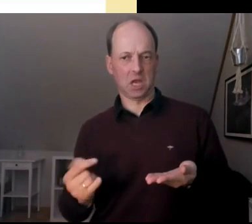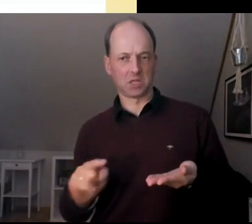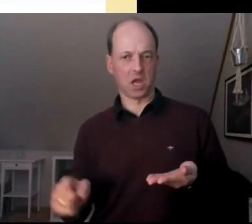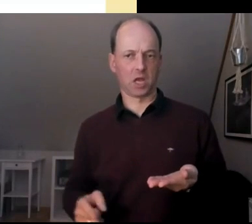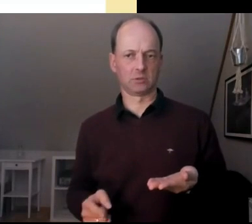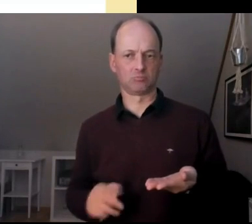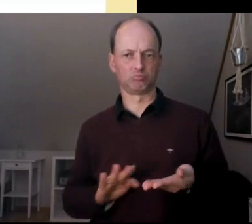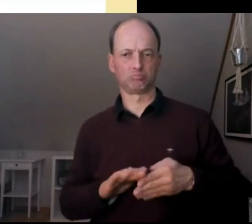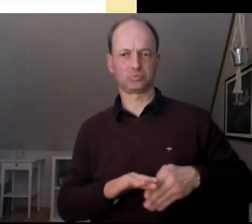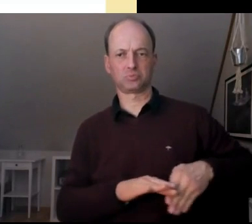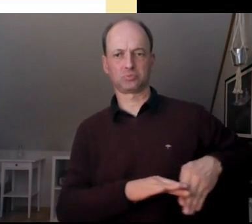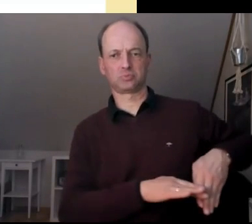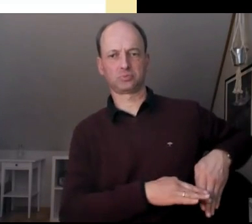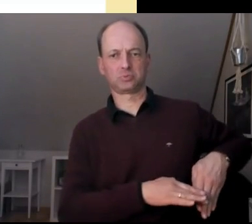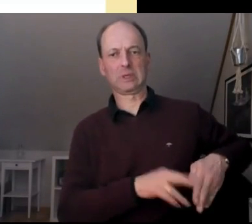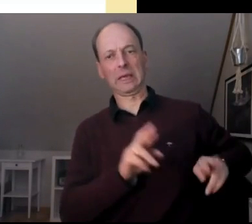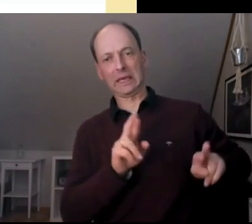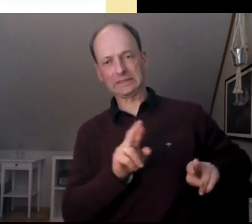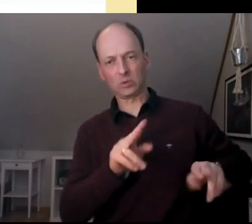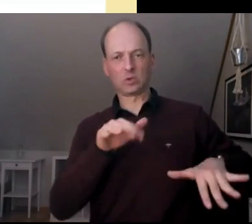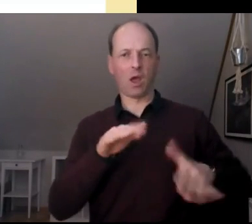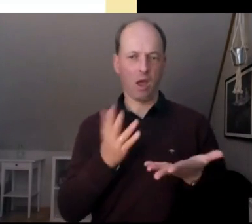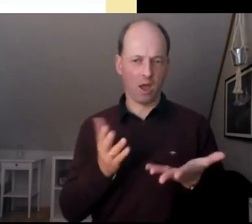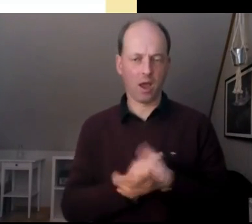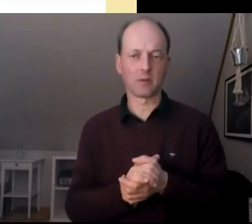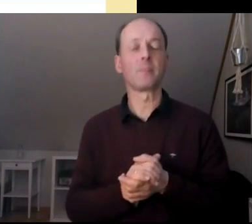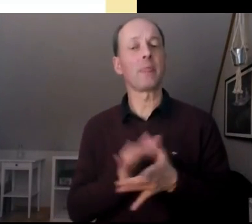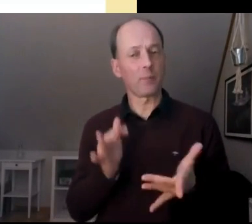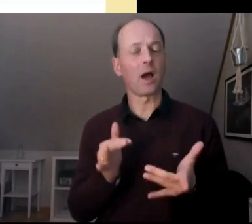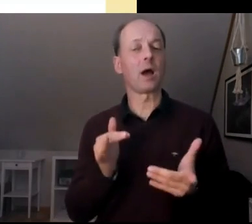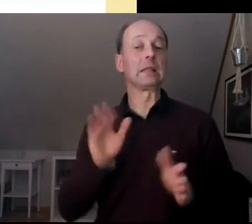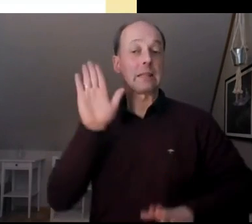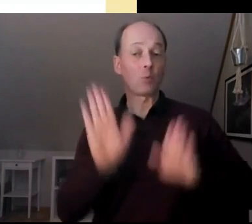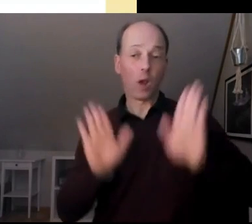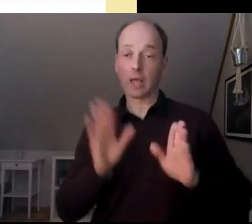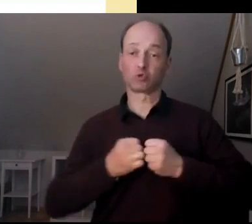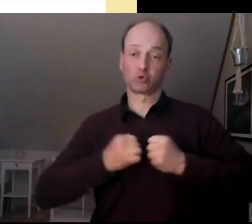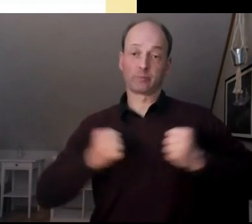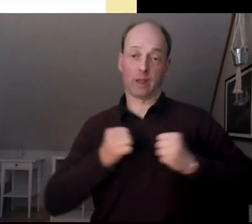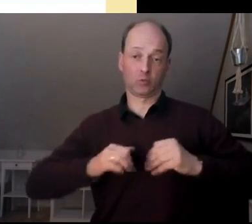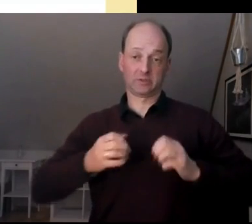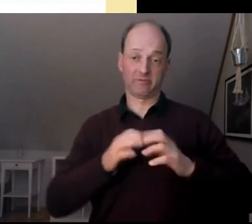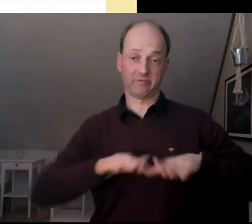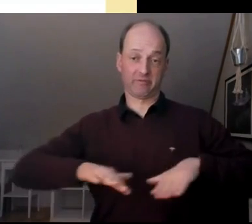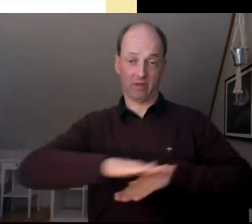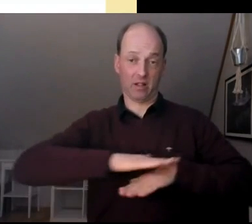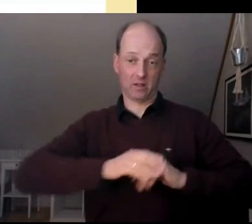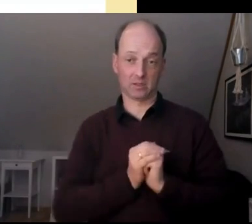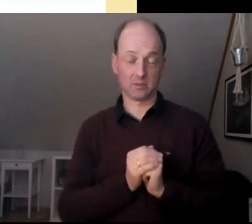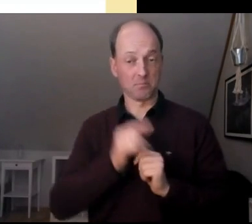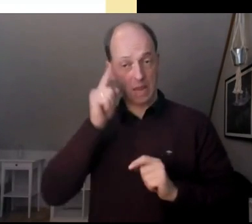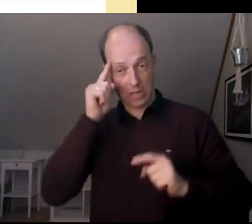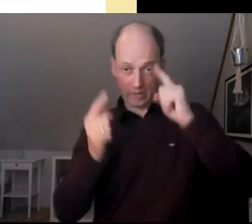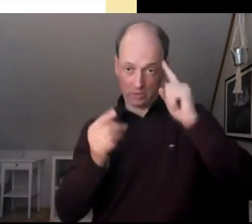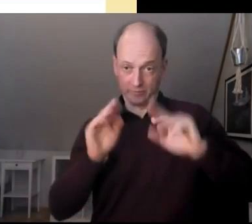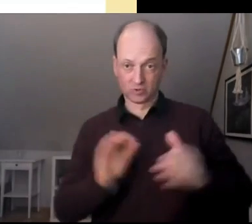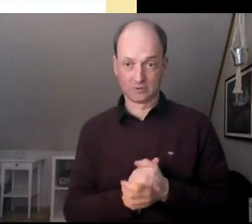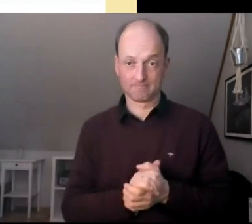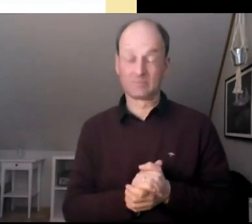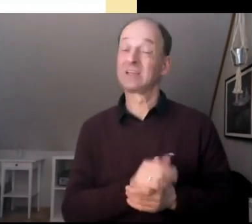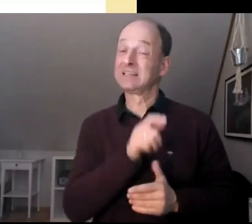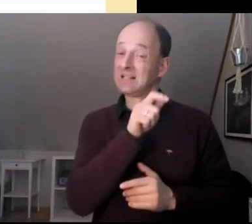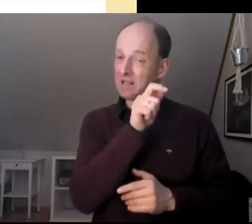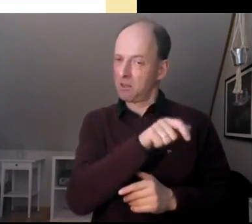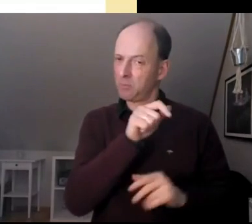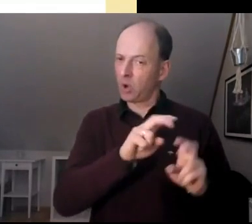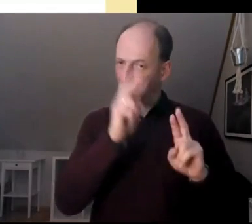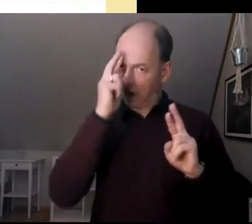nicht umgesetzt werden. Also es ist einfach ein Spannungsfeld, ein demokratisches. Und dadurch, dass BürgerInnenräte ja auch ein neues Instrument sind,